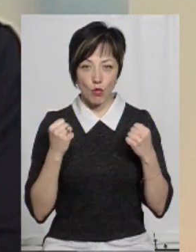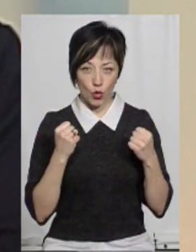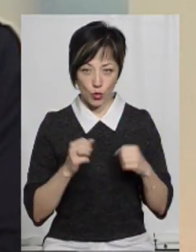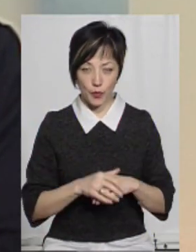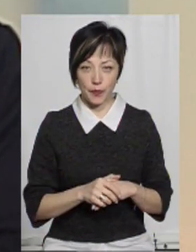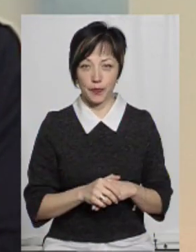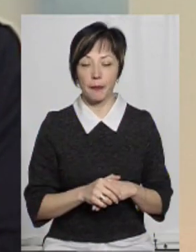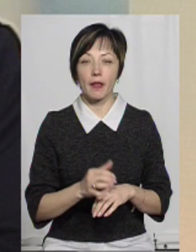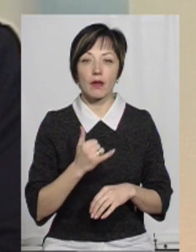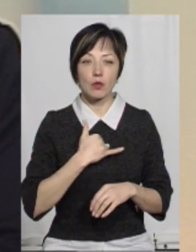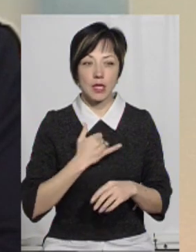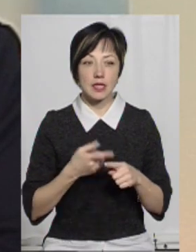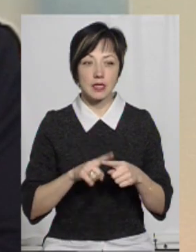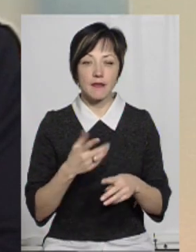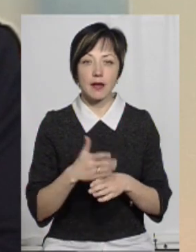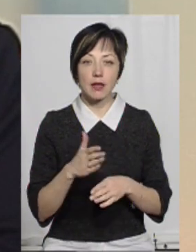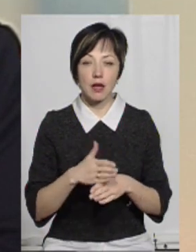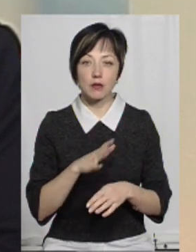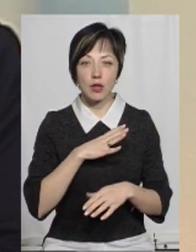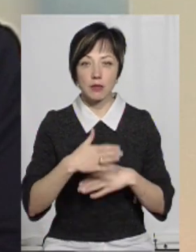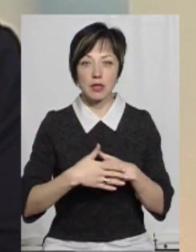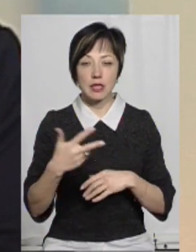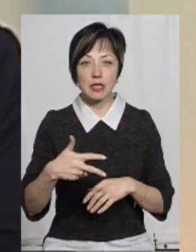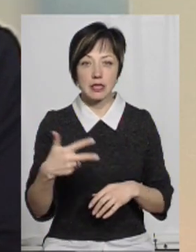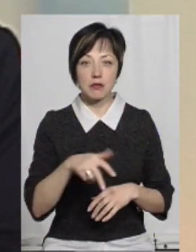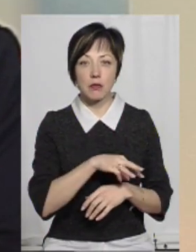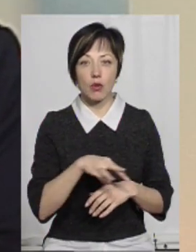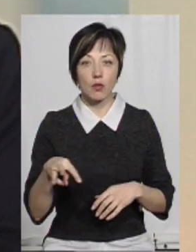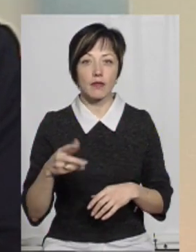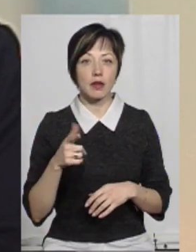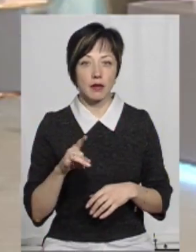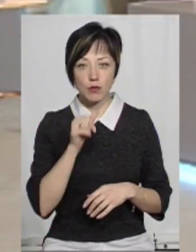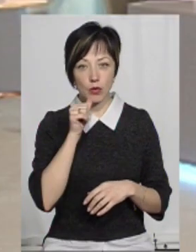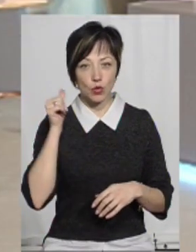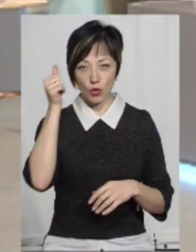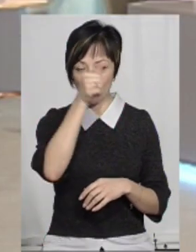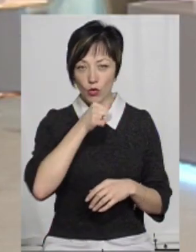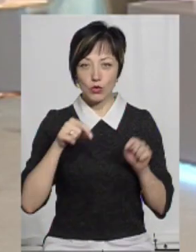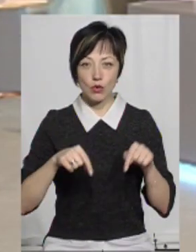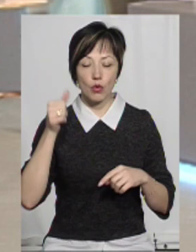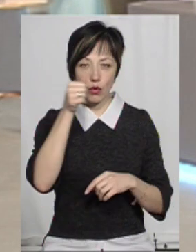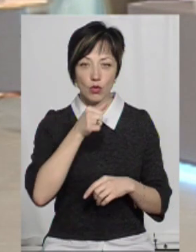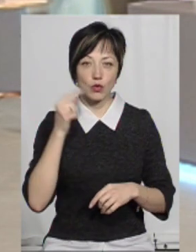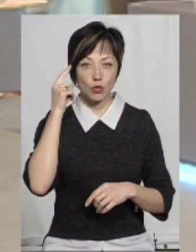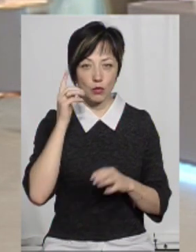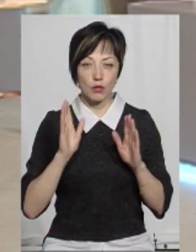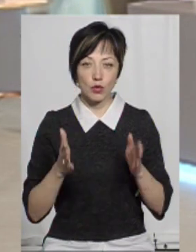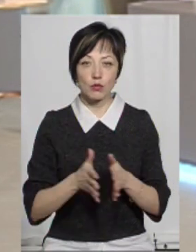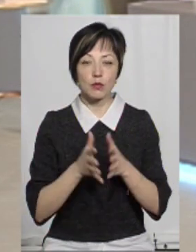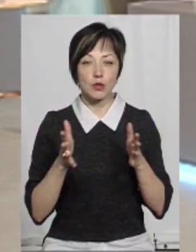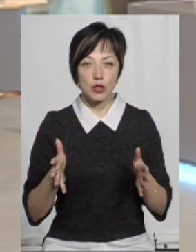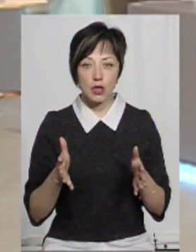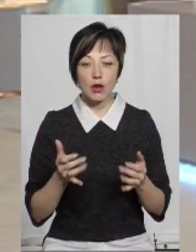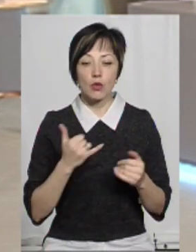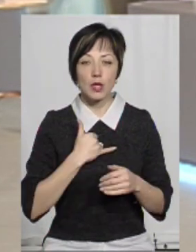спорту. В нас ці видатки були близько 30 мільйонів гривень минулого року, цього року, ми думаємо, вони будуть